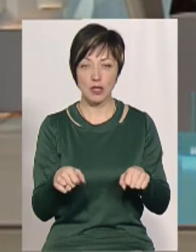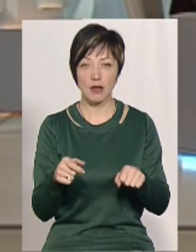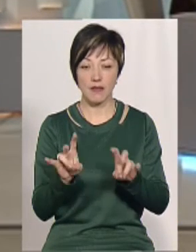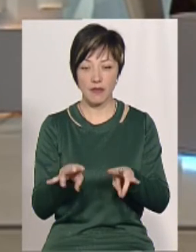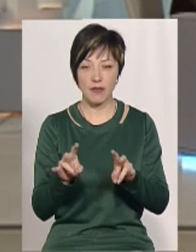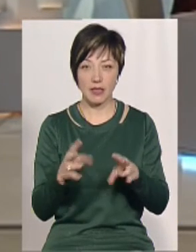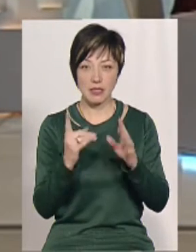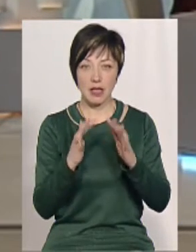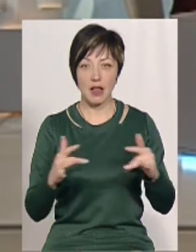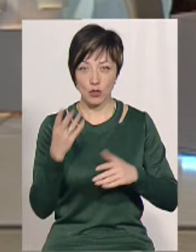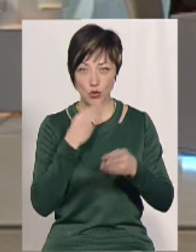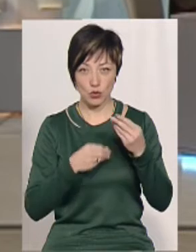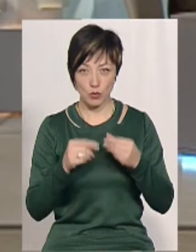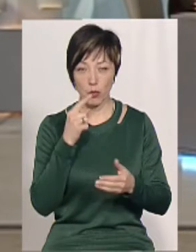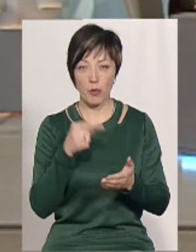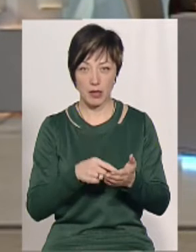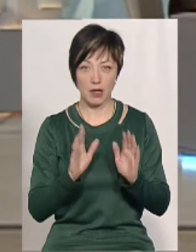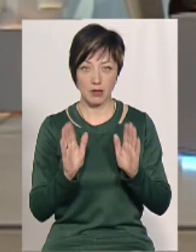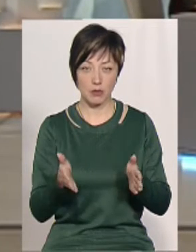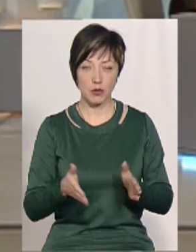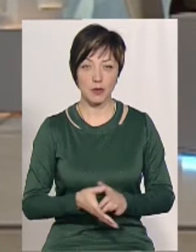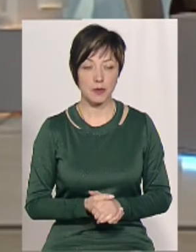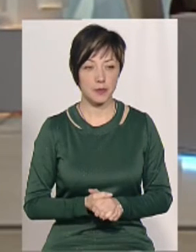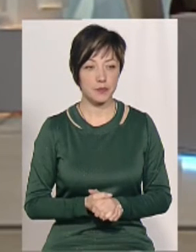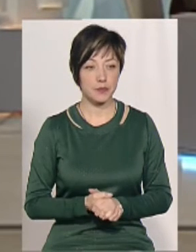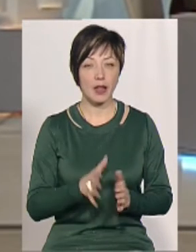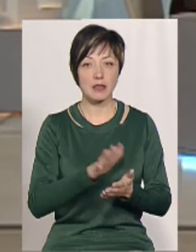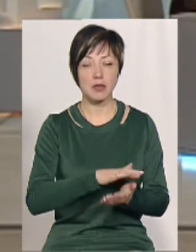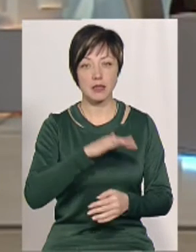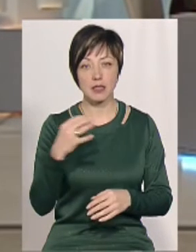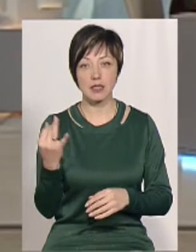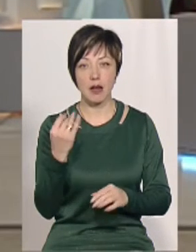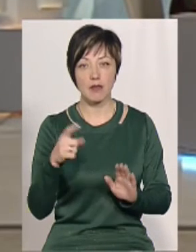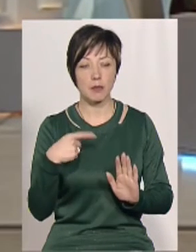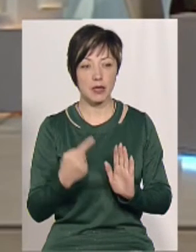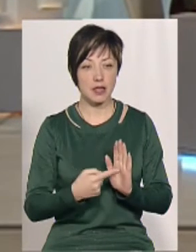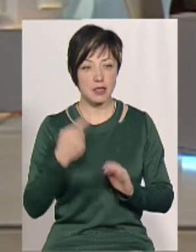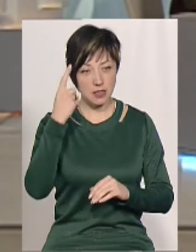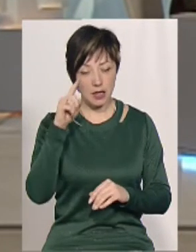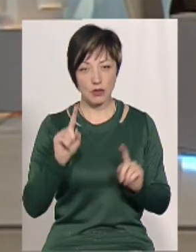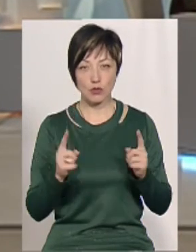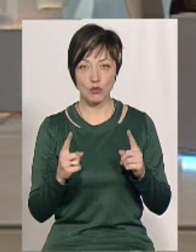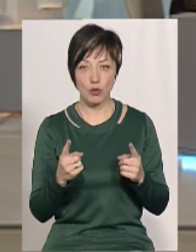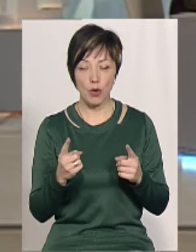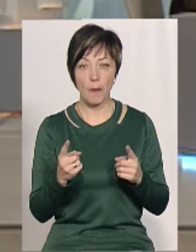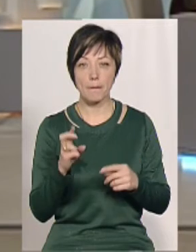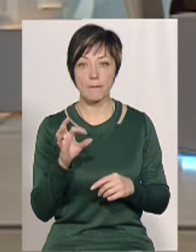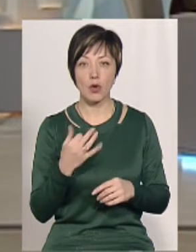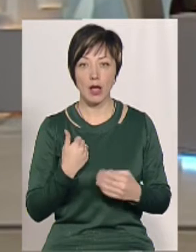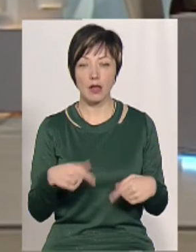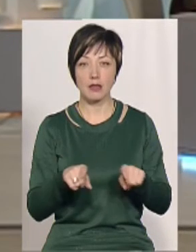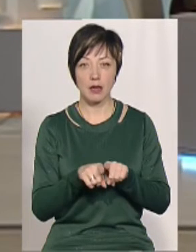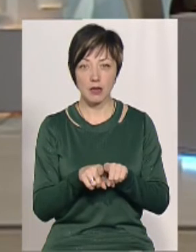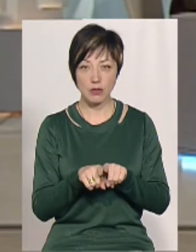розкладатися ці ялинки, бо все ж таки вони попадатимуть на сміттєзмач? Дуже цікаве питання. Знаєте, чому? Тому що я